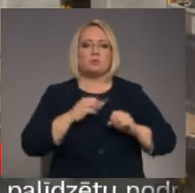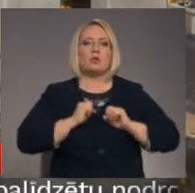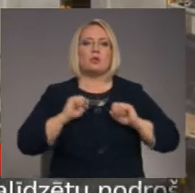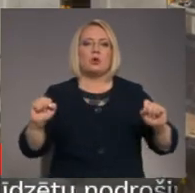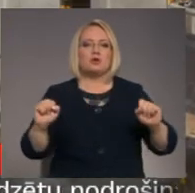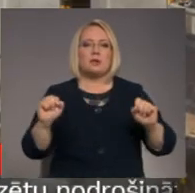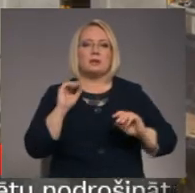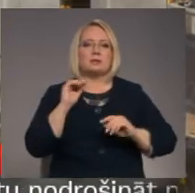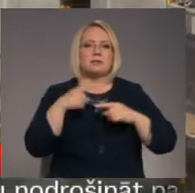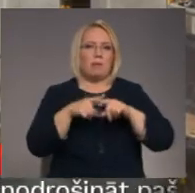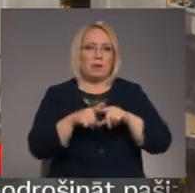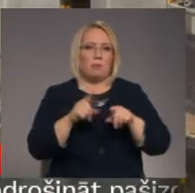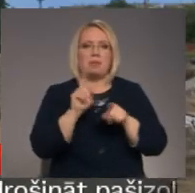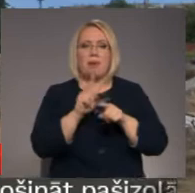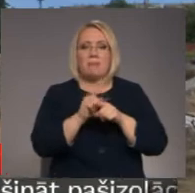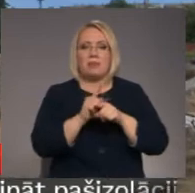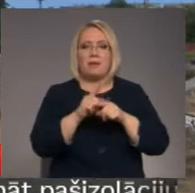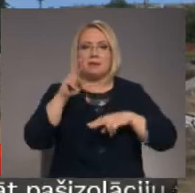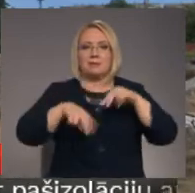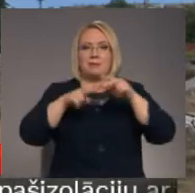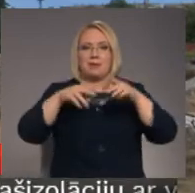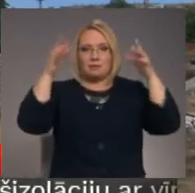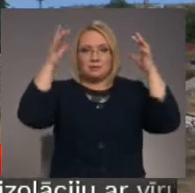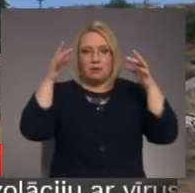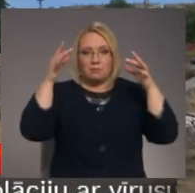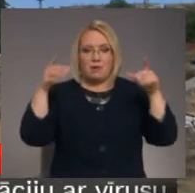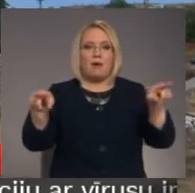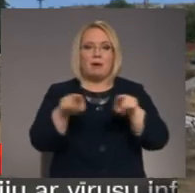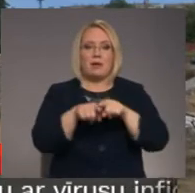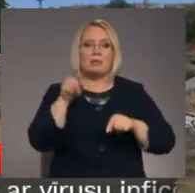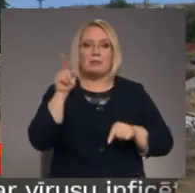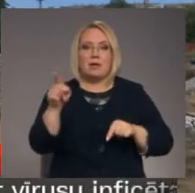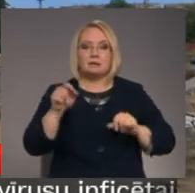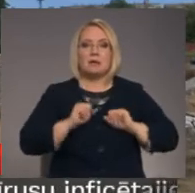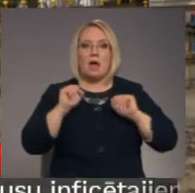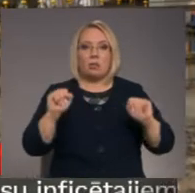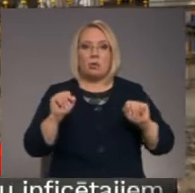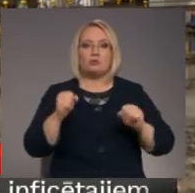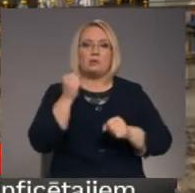tāpat kā piemēram ķivers celtniekiem. Tādēļ tās jānodrošina darba devēja.